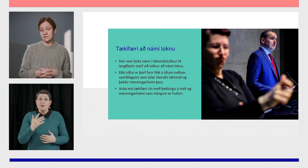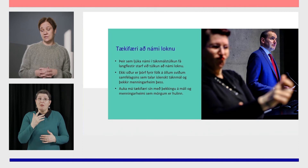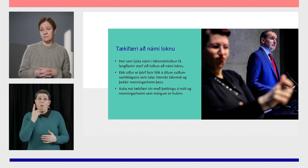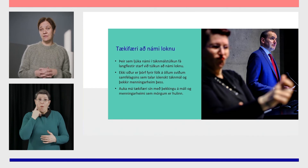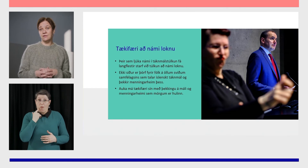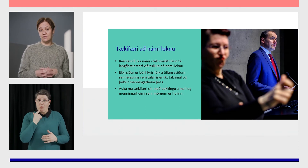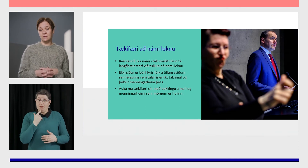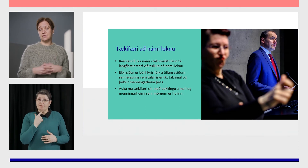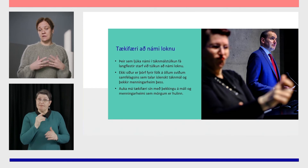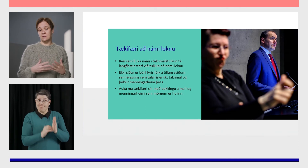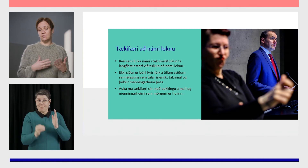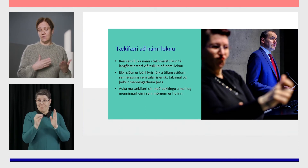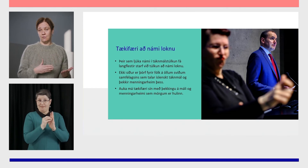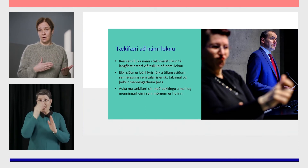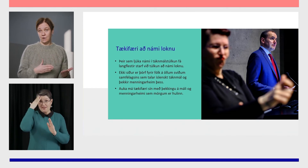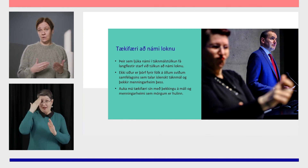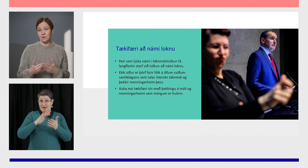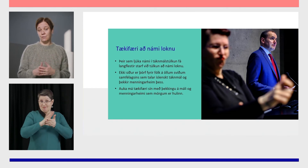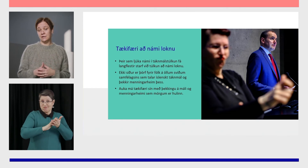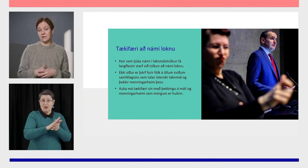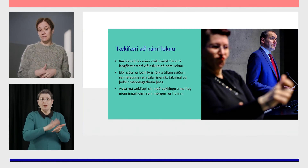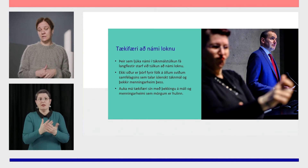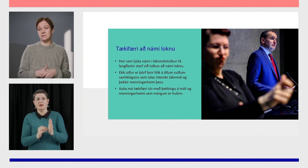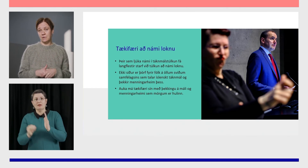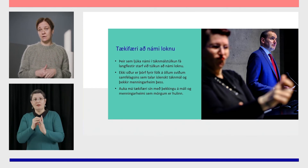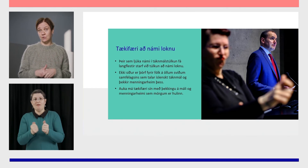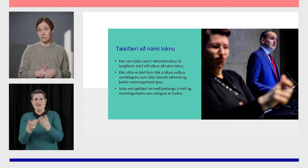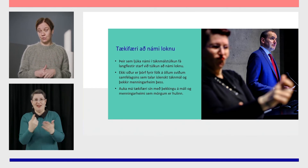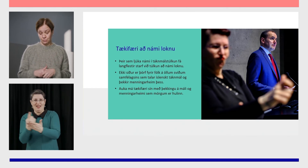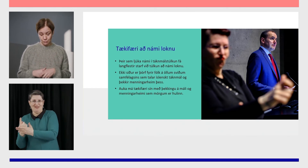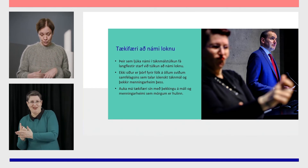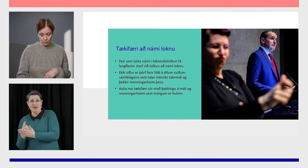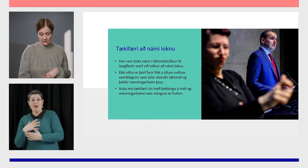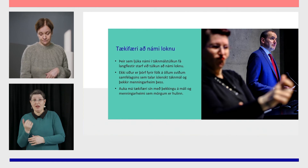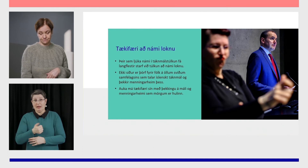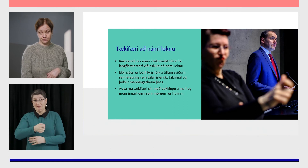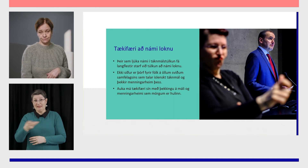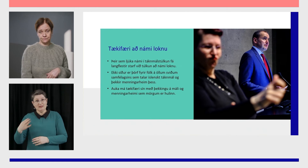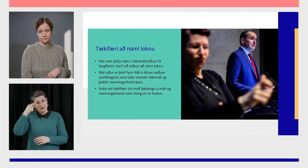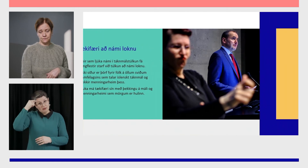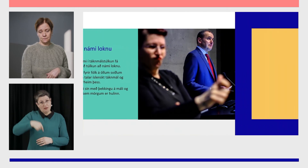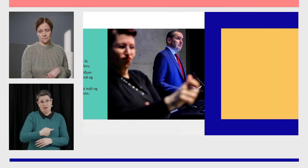tækifæri sín með því að öðlast þekkingu á máli og menningar heimi sem er mjög mörgum höllinn.